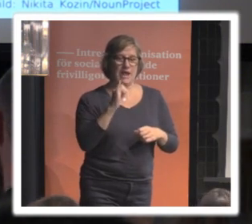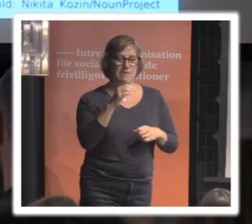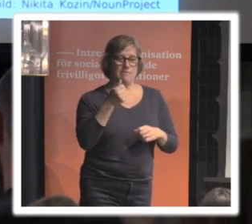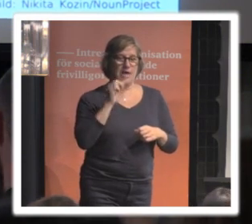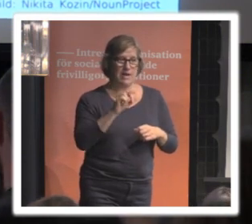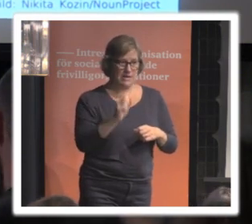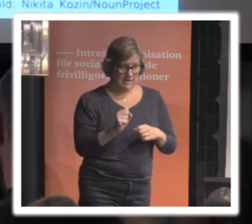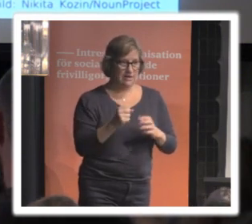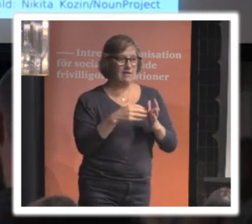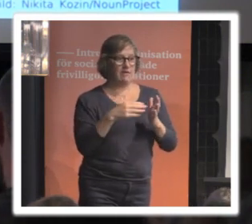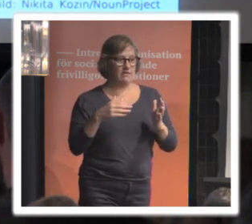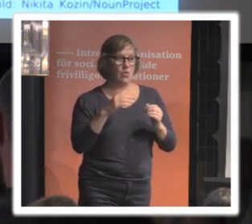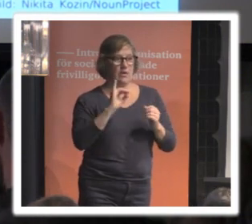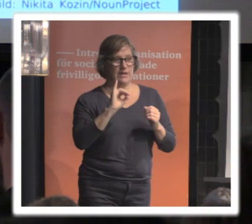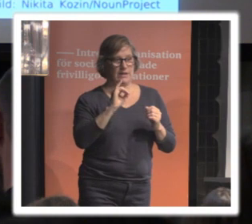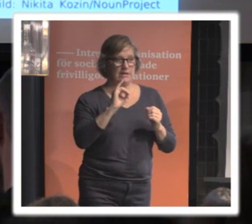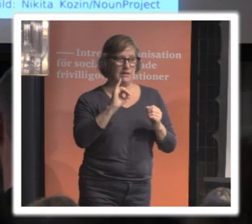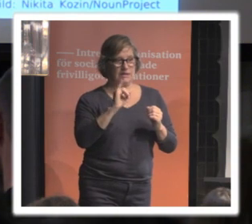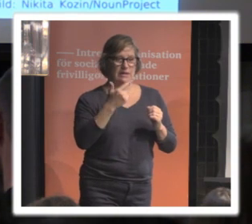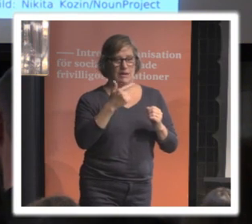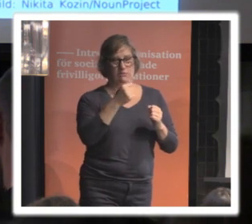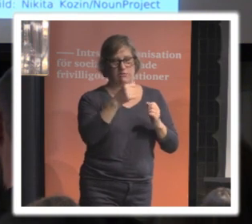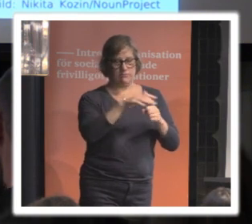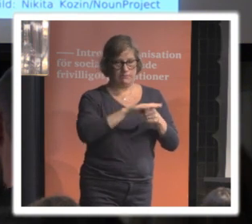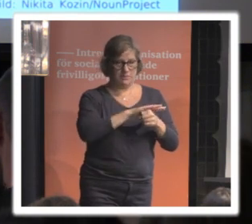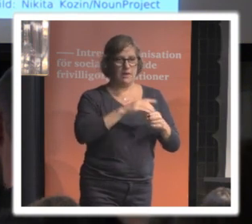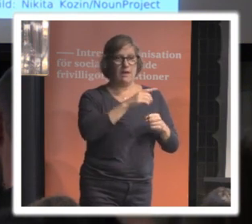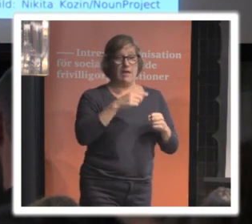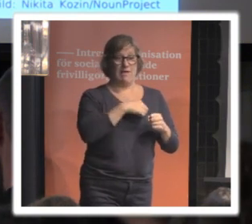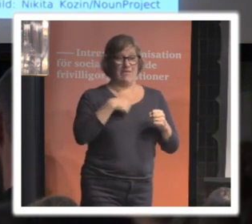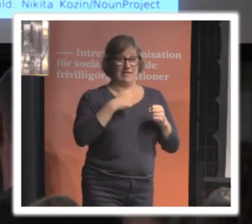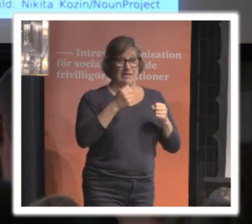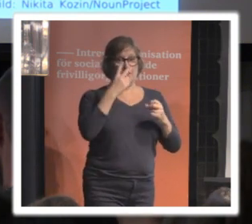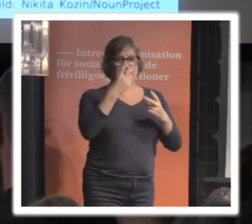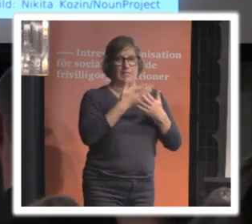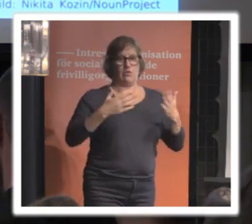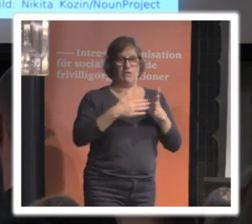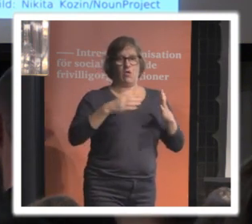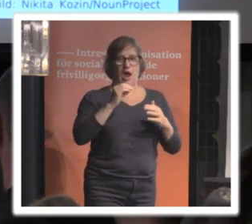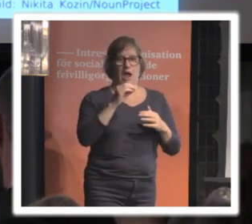presentationen av Amelia som vi kommer att få kolla på här.